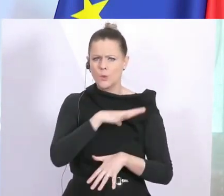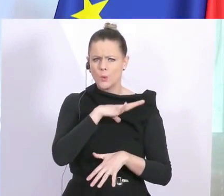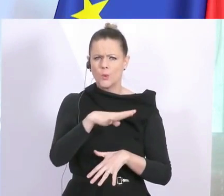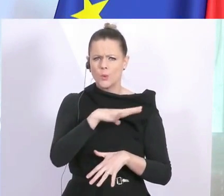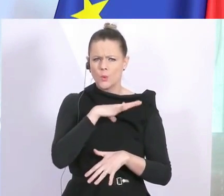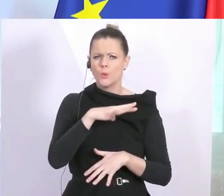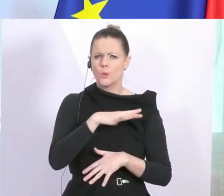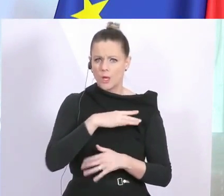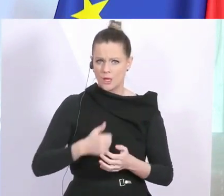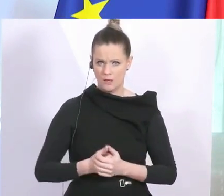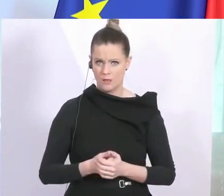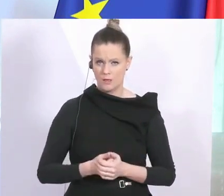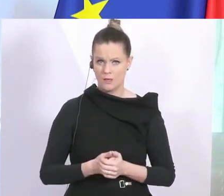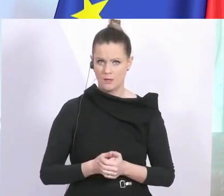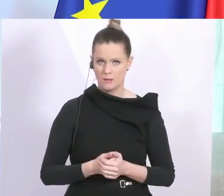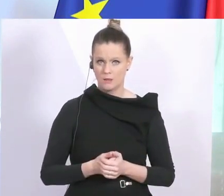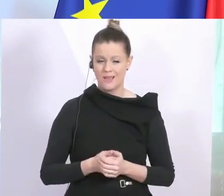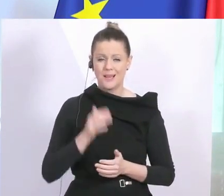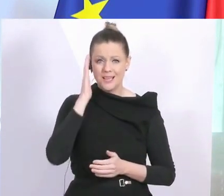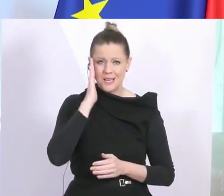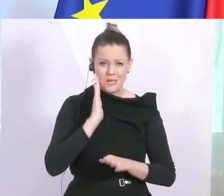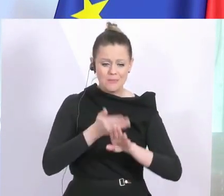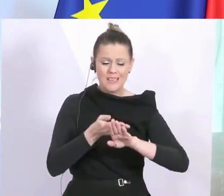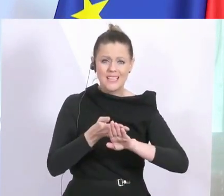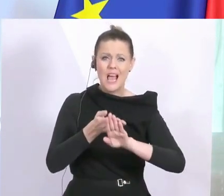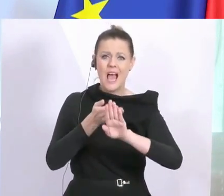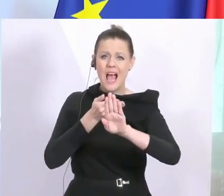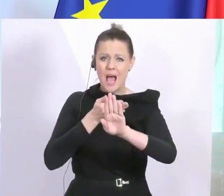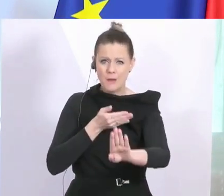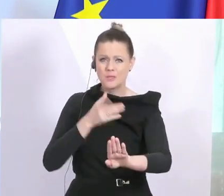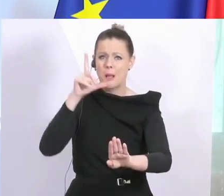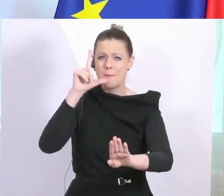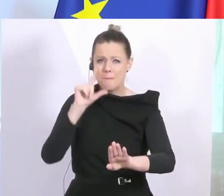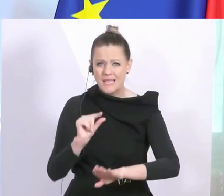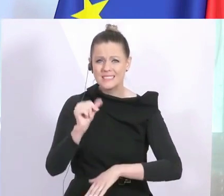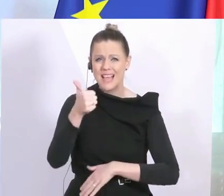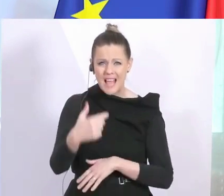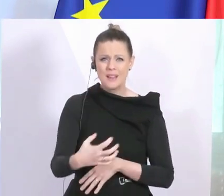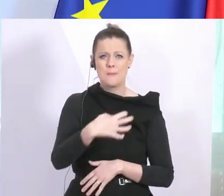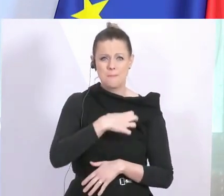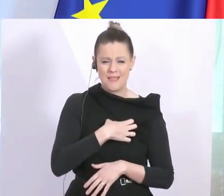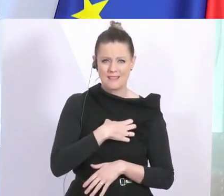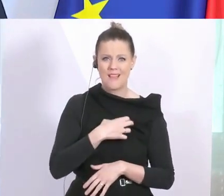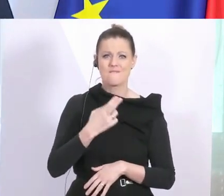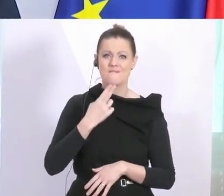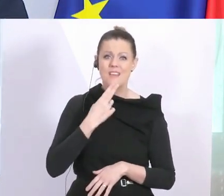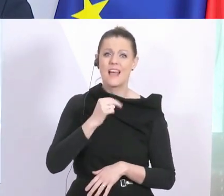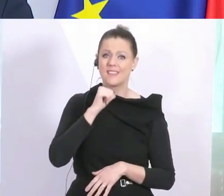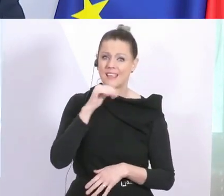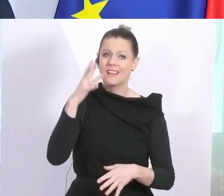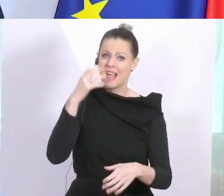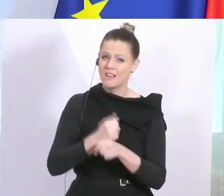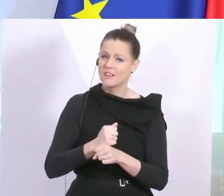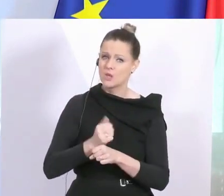Halten Sie sich bitte an den Abstand, mindestens ein Meter. Wer das nicht tut, wird von der Polizei in